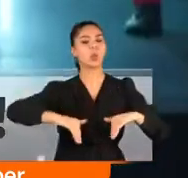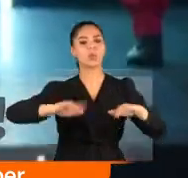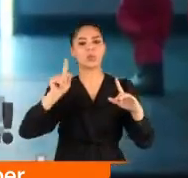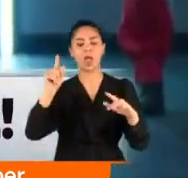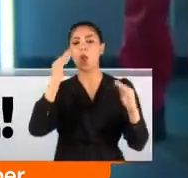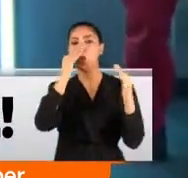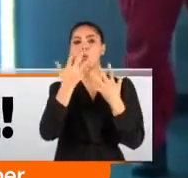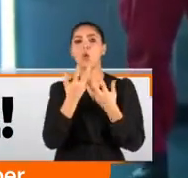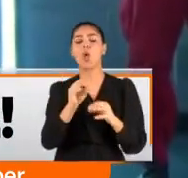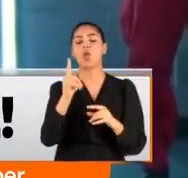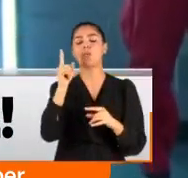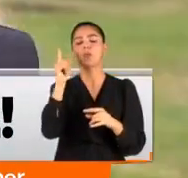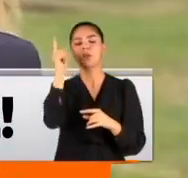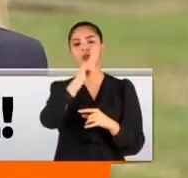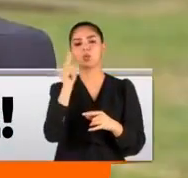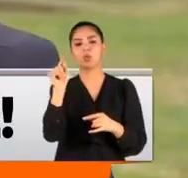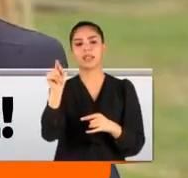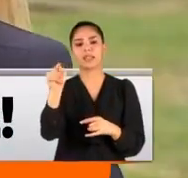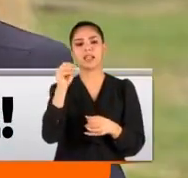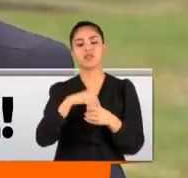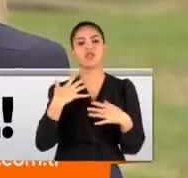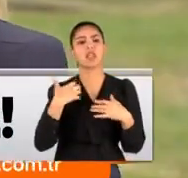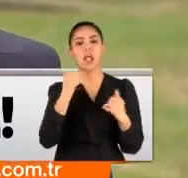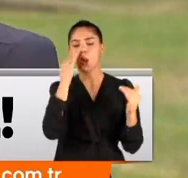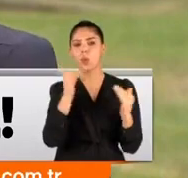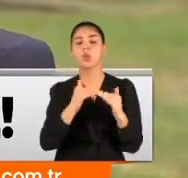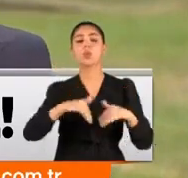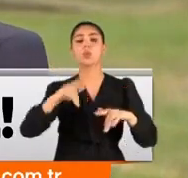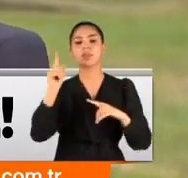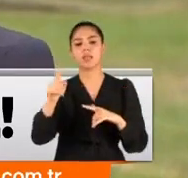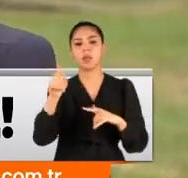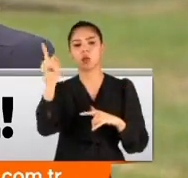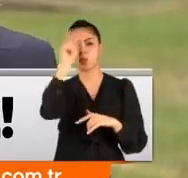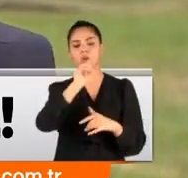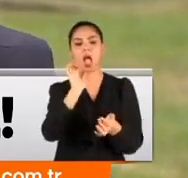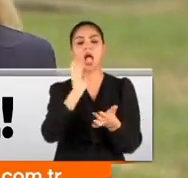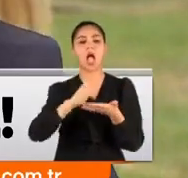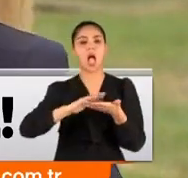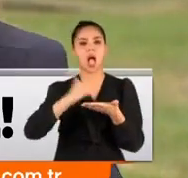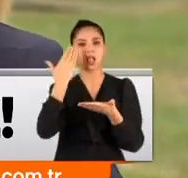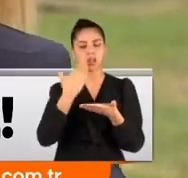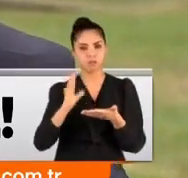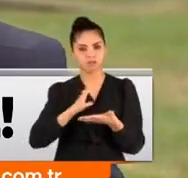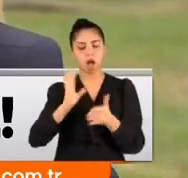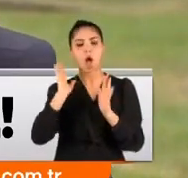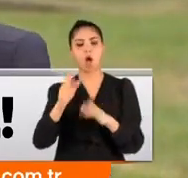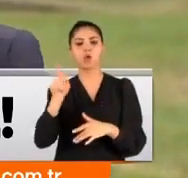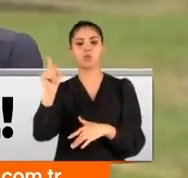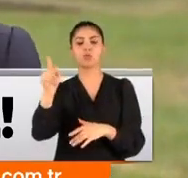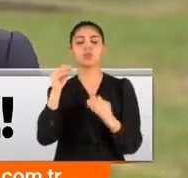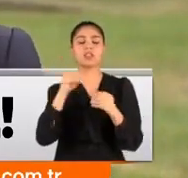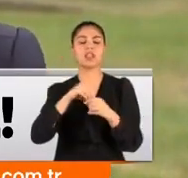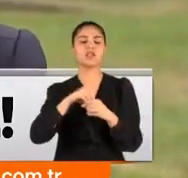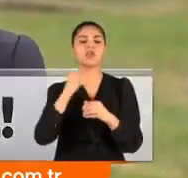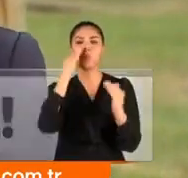Uygun bulmadığın bir diziyi izlemem senin açından sağlıklı değil. O nedenle arkadaşlarım bunu izliyor olsalar bile bu içerik senin için